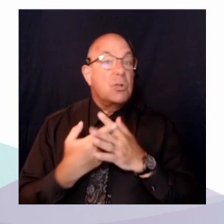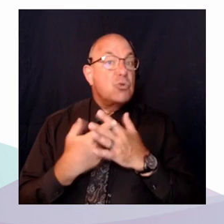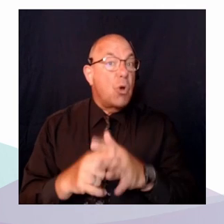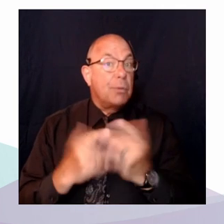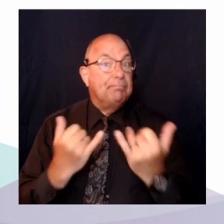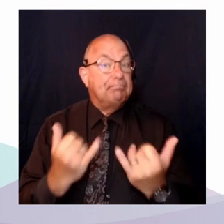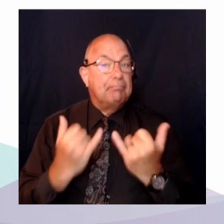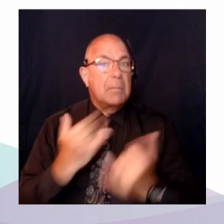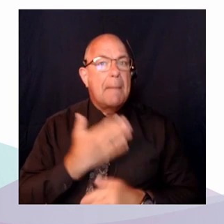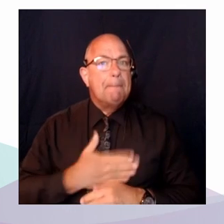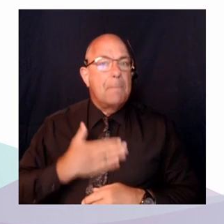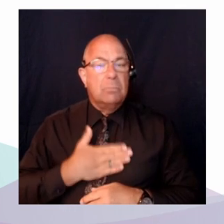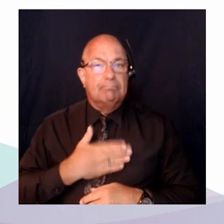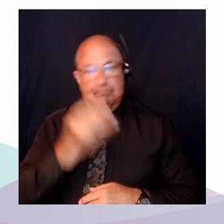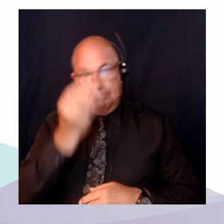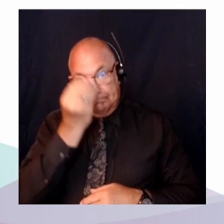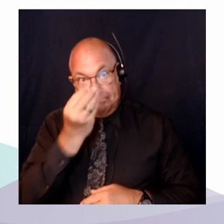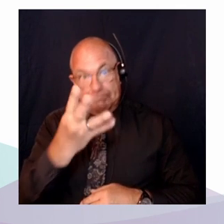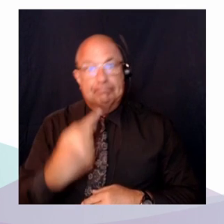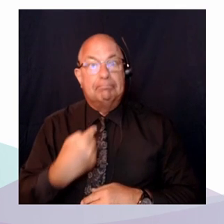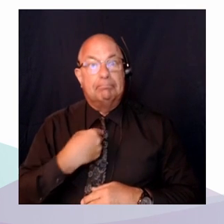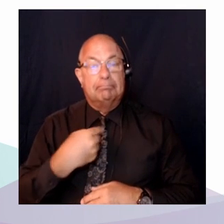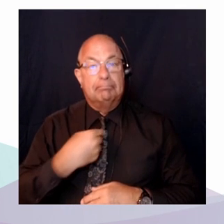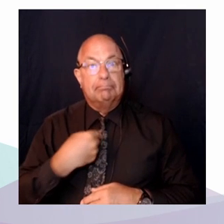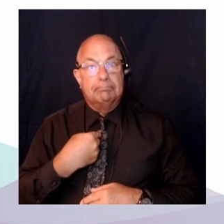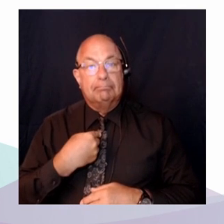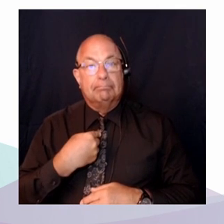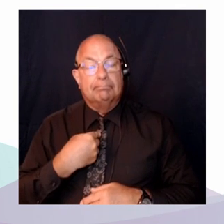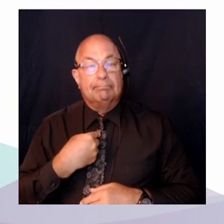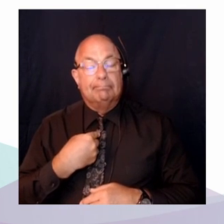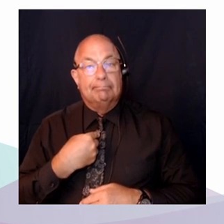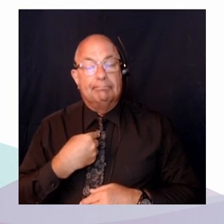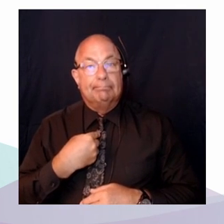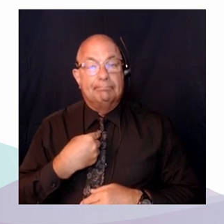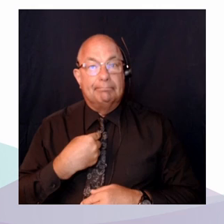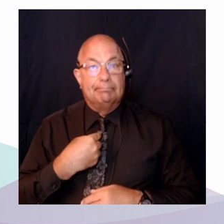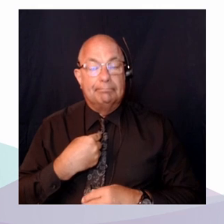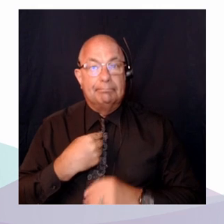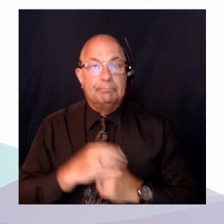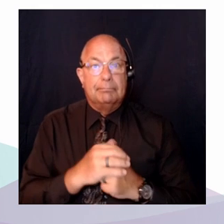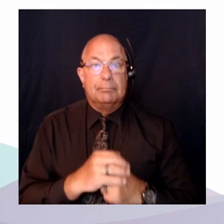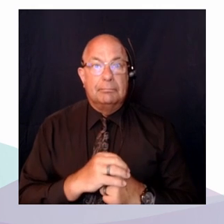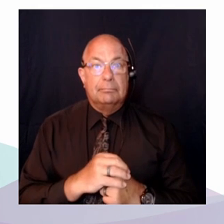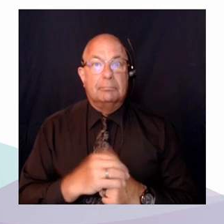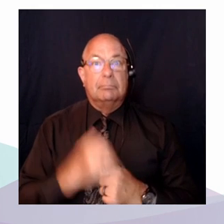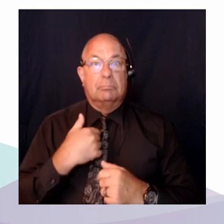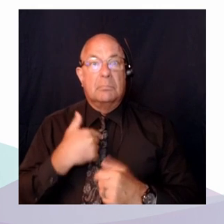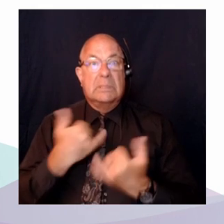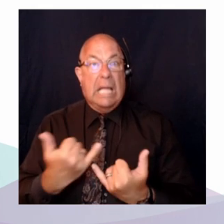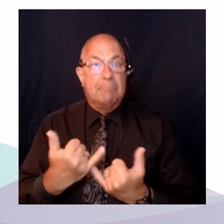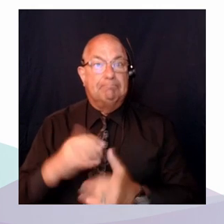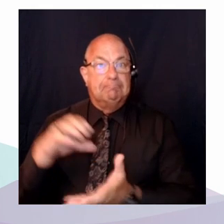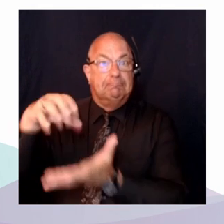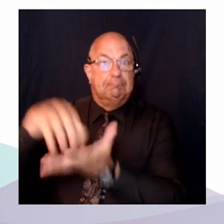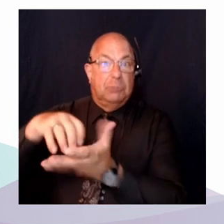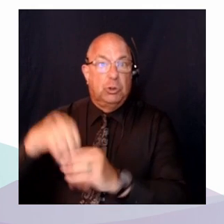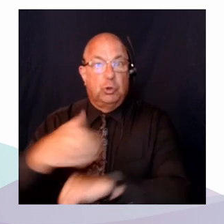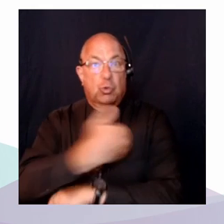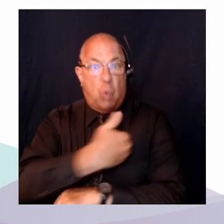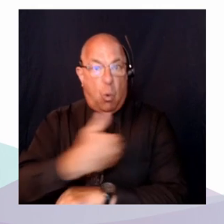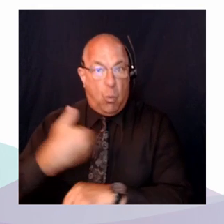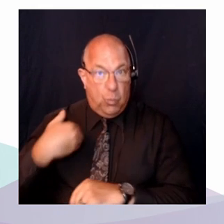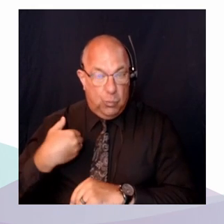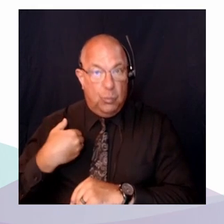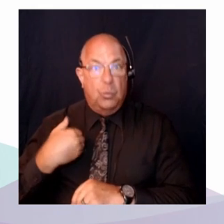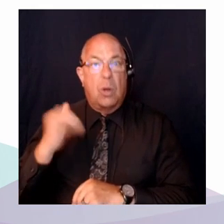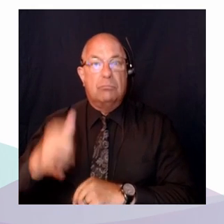parle de « Chez-moi » à Toronto, situé sur le territoire traditionnel de plusieurs nations, incluant les Mississaugas de